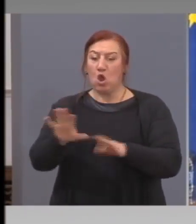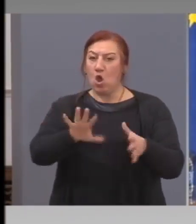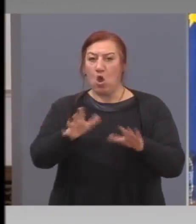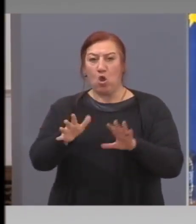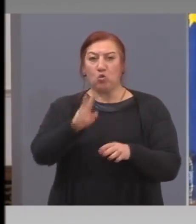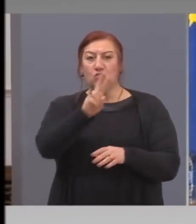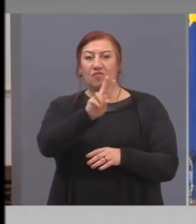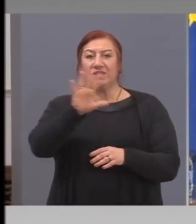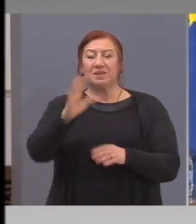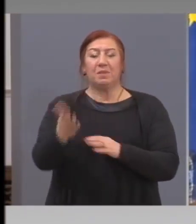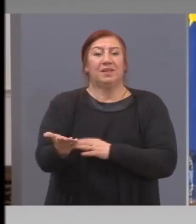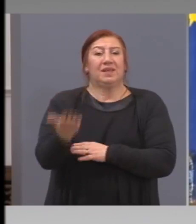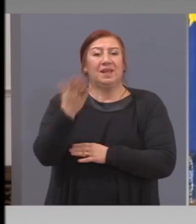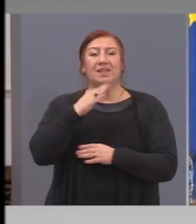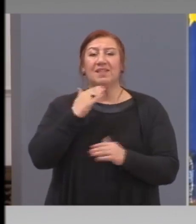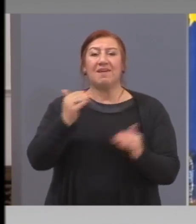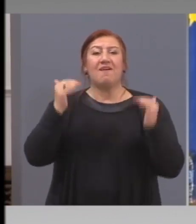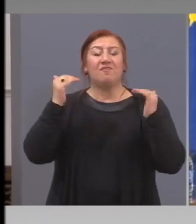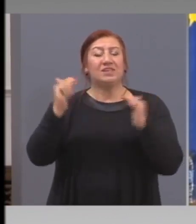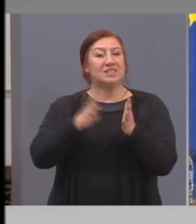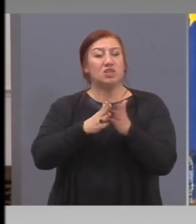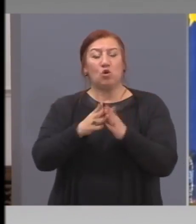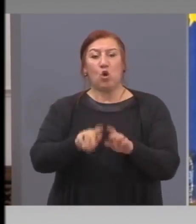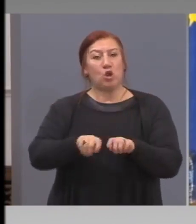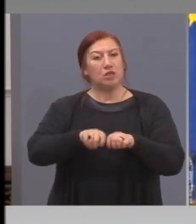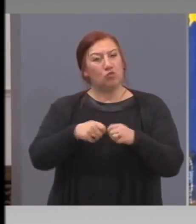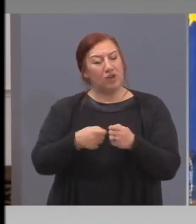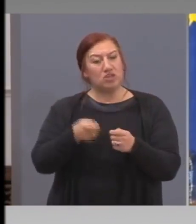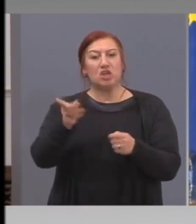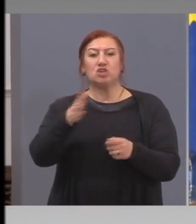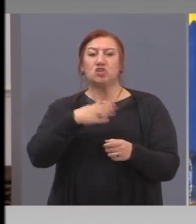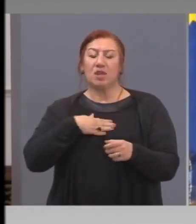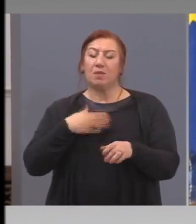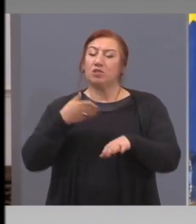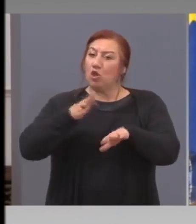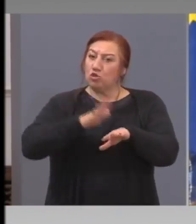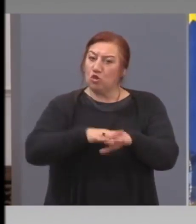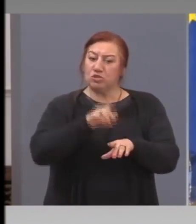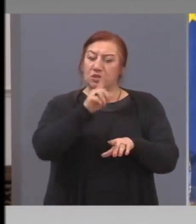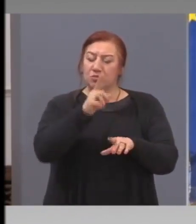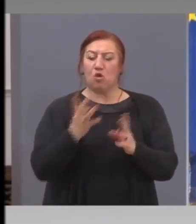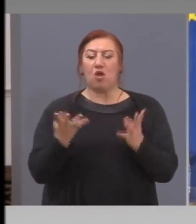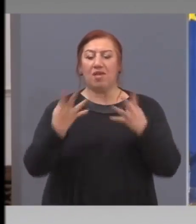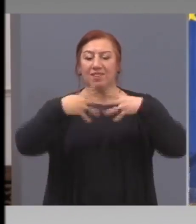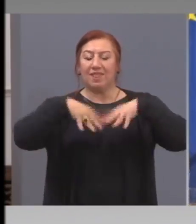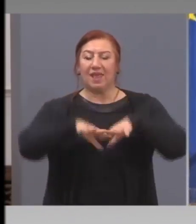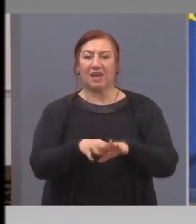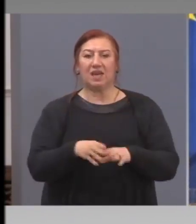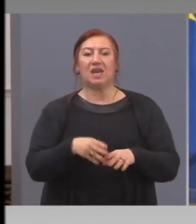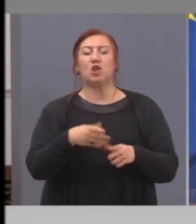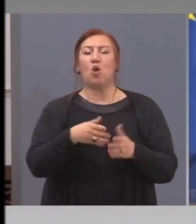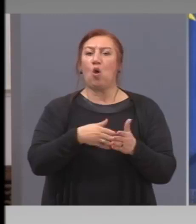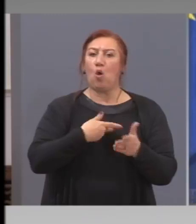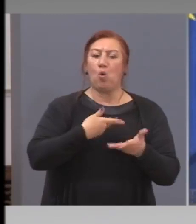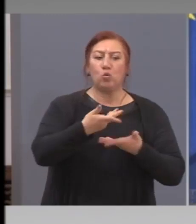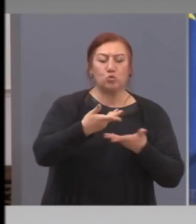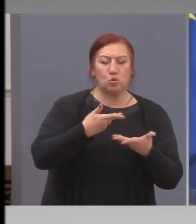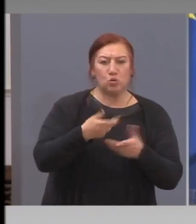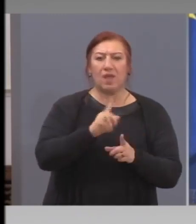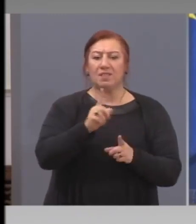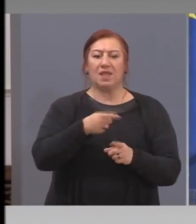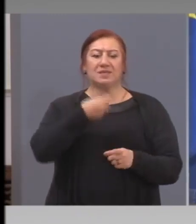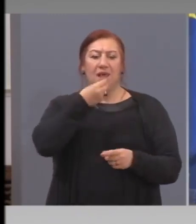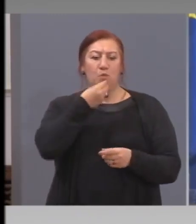възрастни и хора с увреждения ще имат достъп до интегрирани услуги. Това означава не само да получават храна и